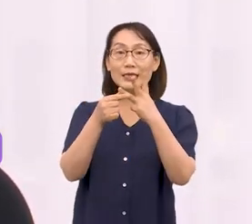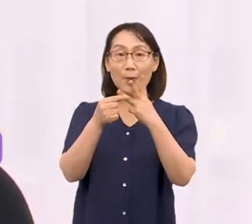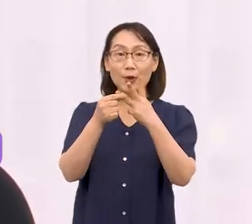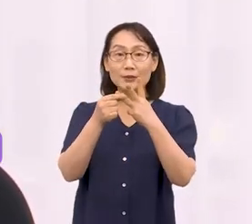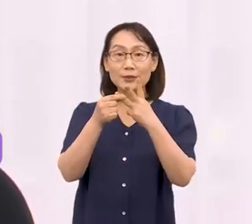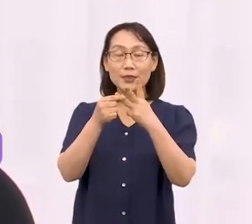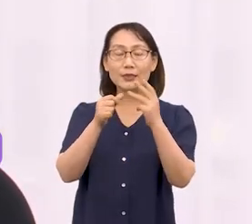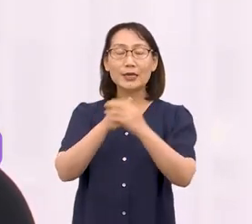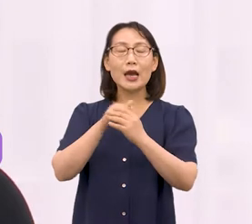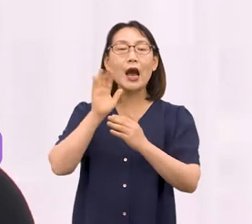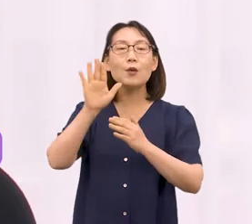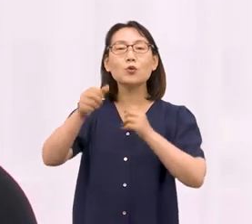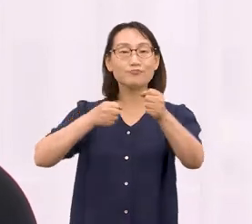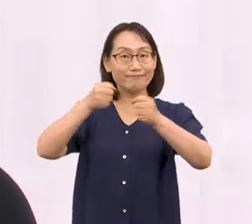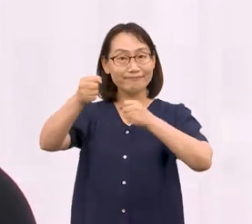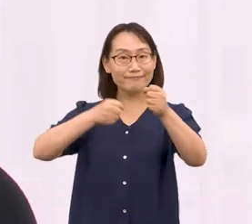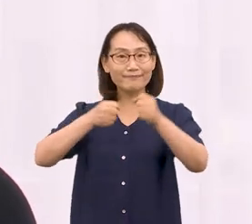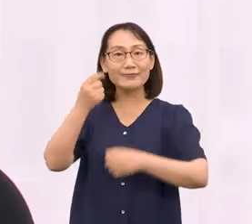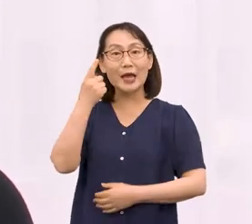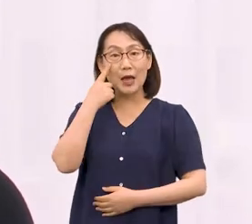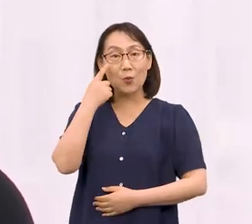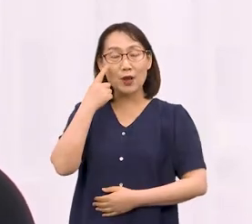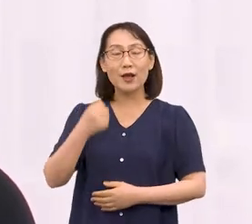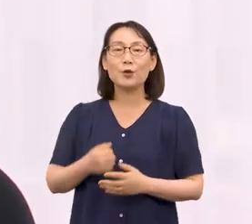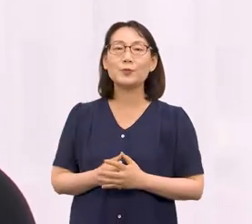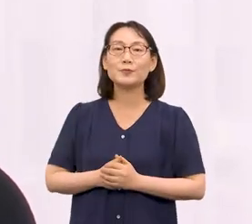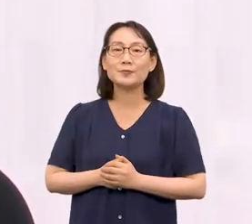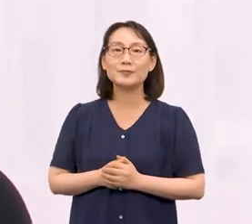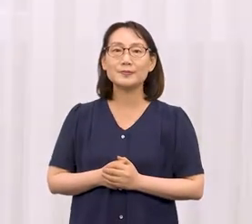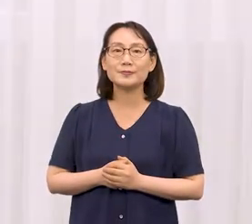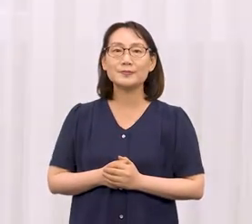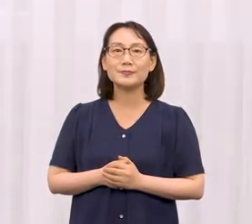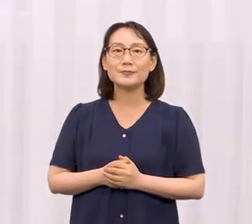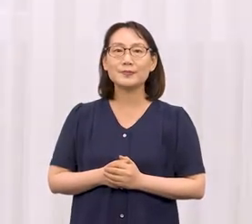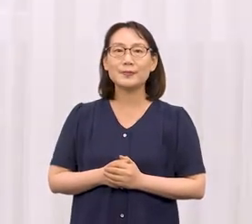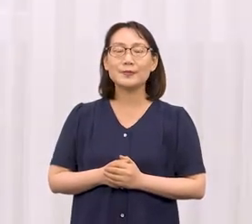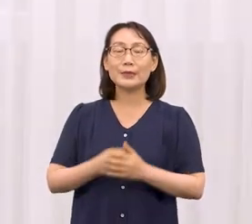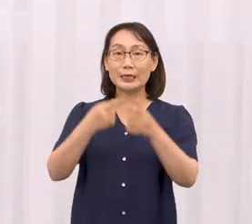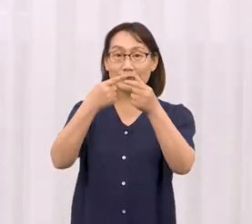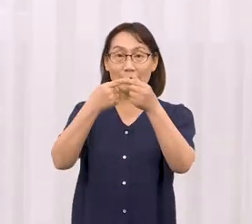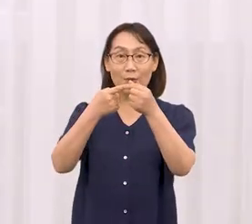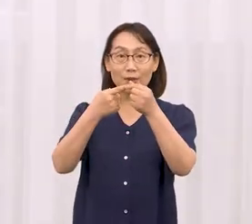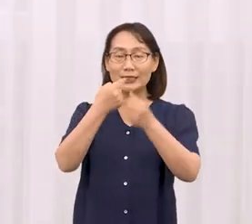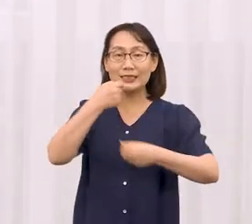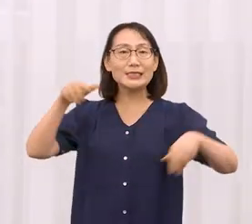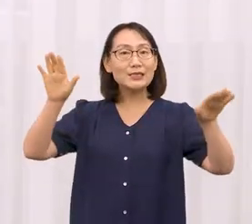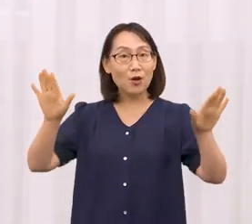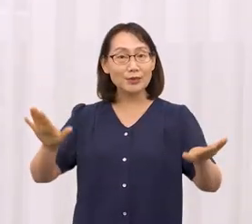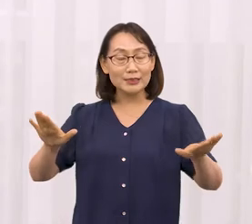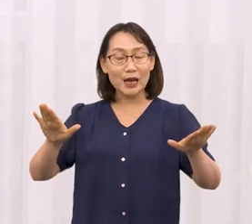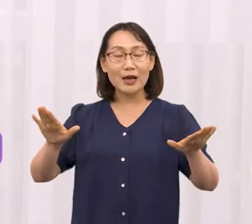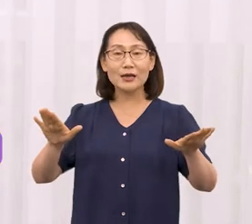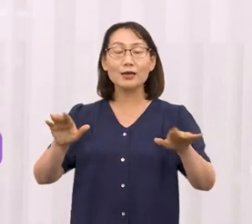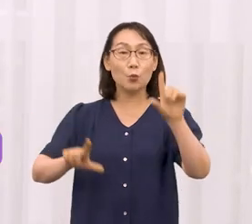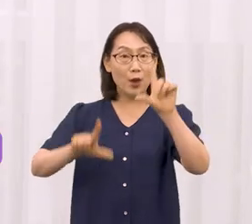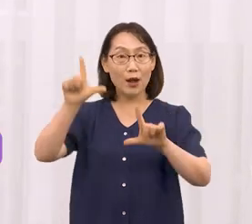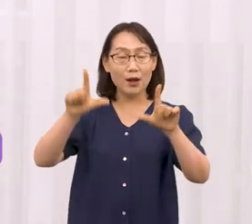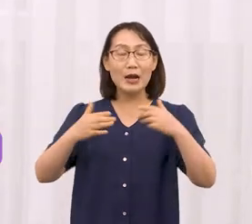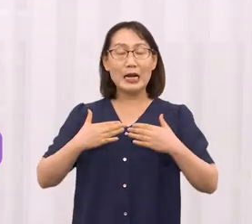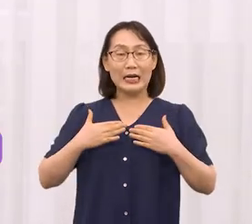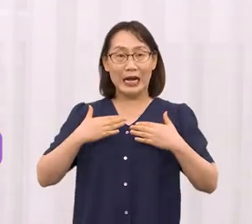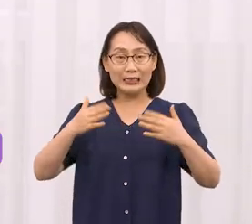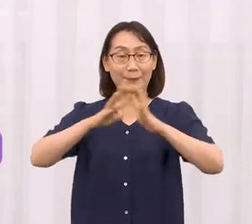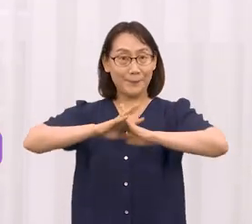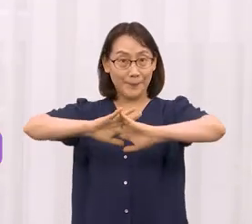번째로 앞으로 주먹치기 동작을 시작해보도록 하겠습니다. 우선 첫 번째로 천사 동작은 가슴을